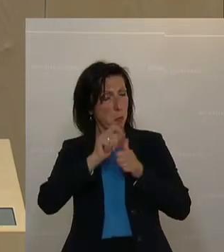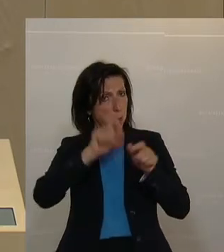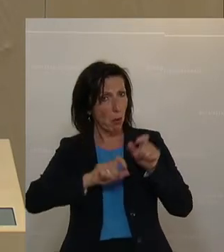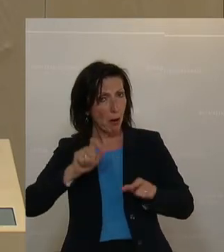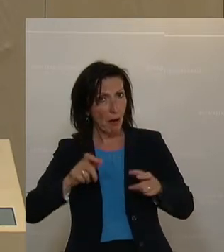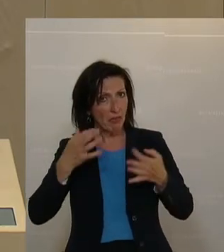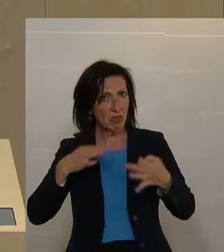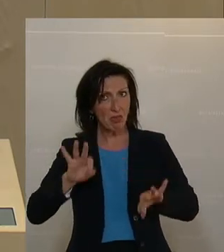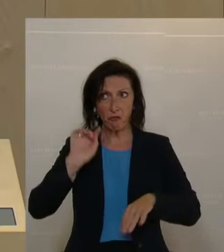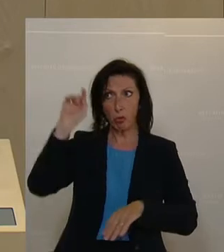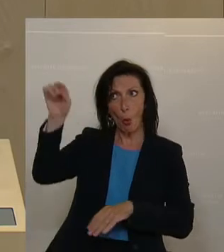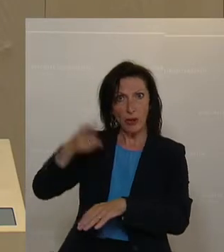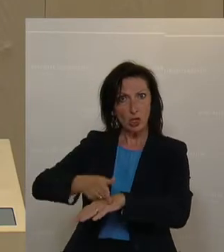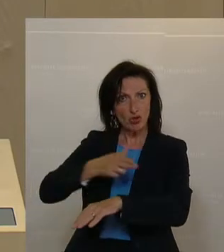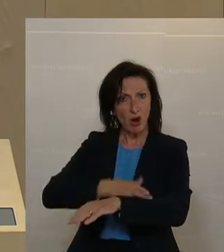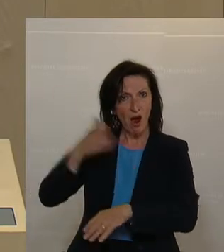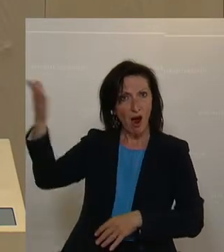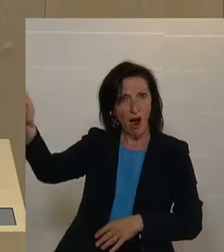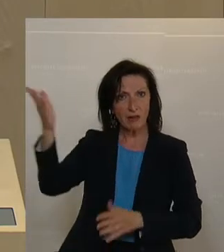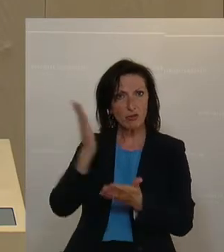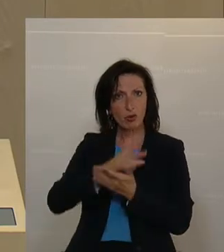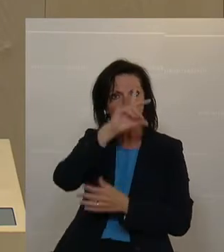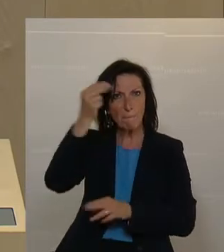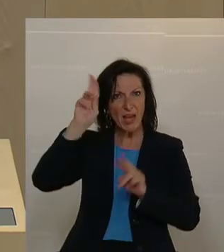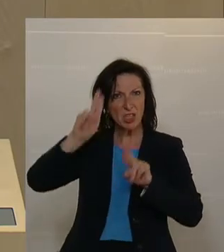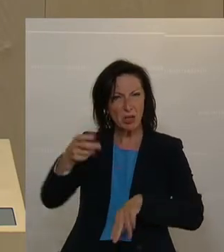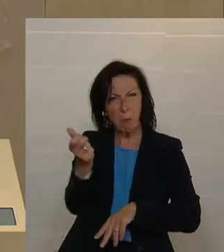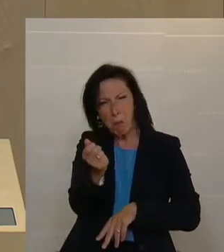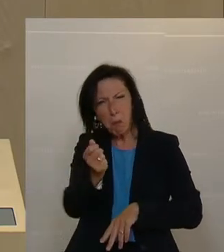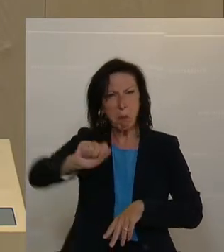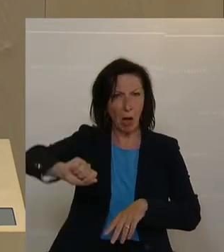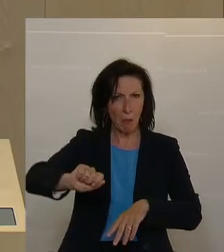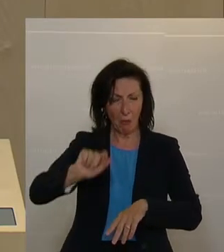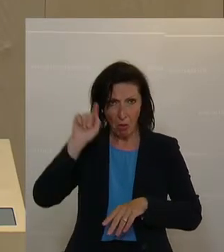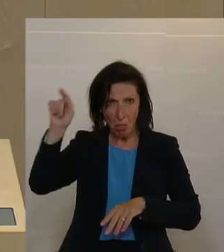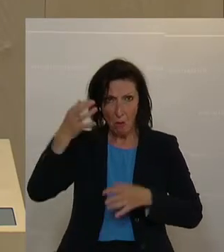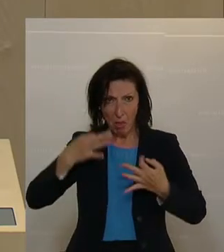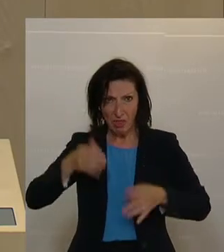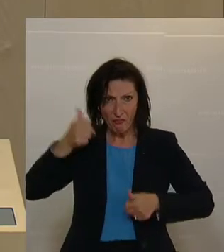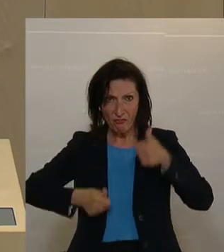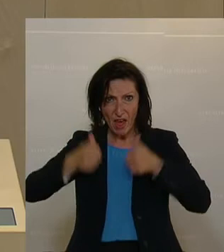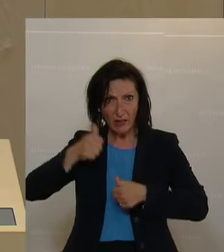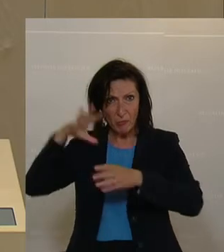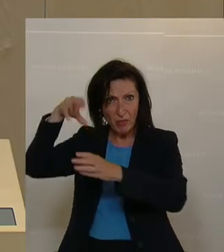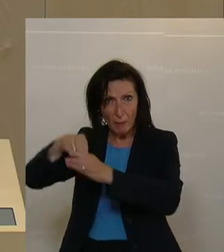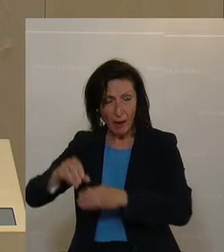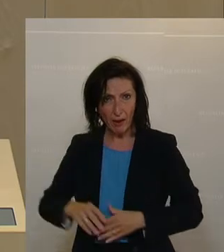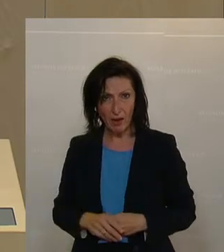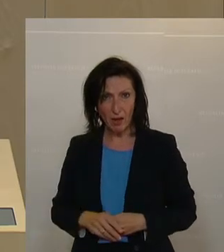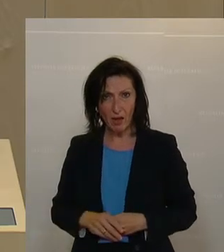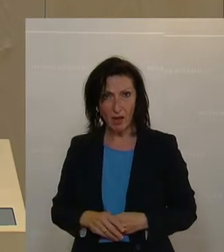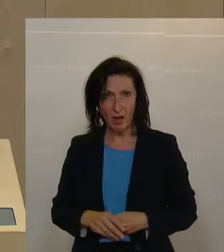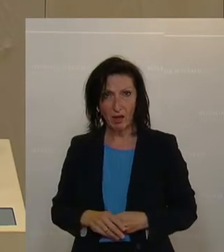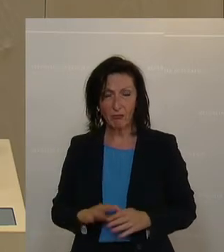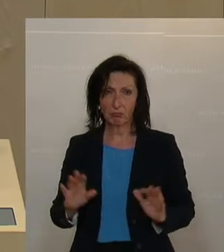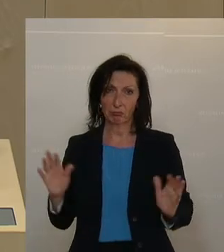Staaten, wo die Menschenrechte mit Füßen getreten wären, überhaupt um Medaillen kämpfen, dann können wir moralisch